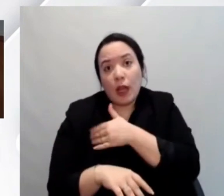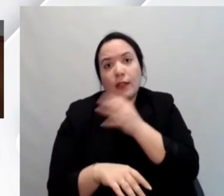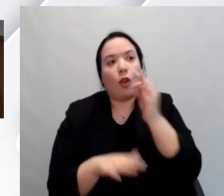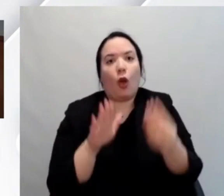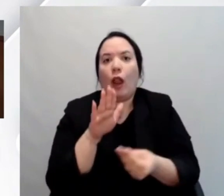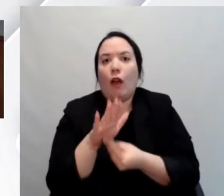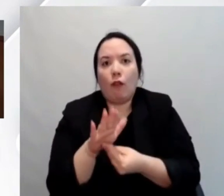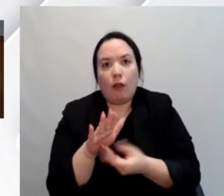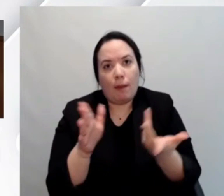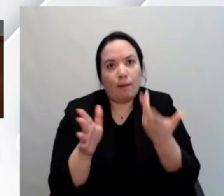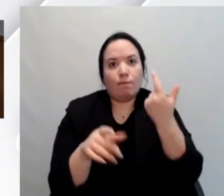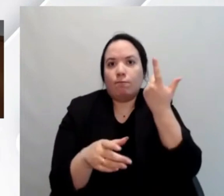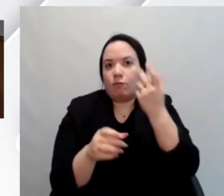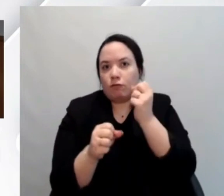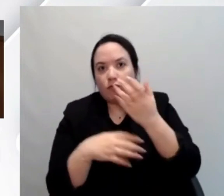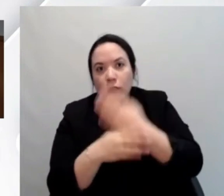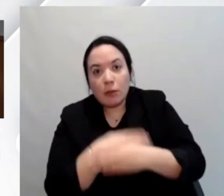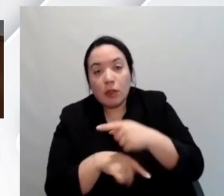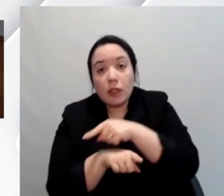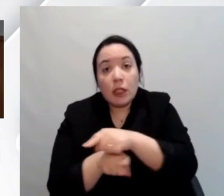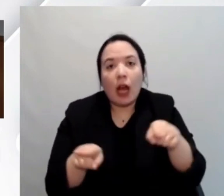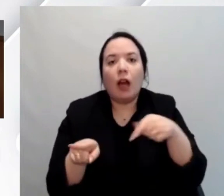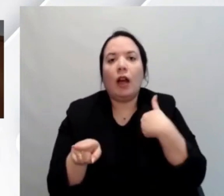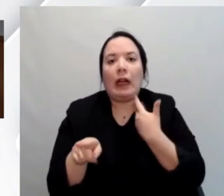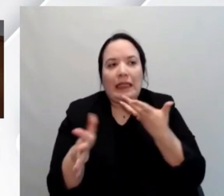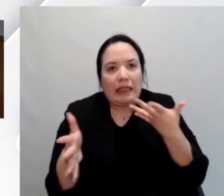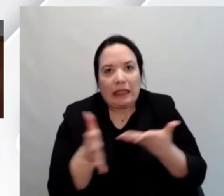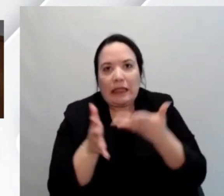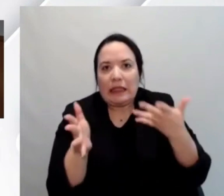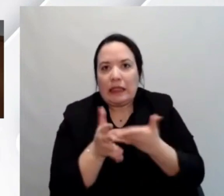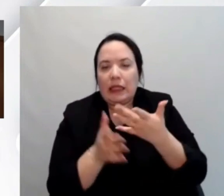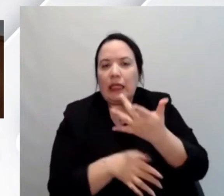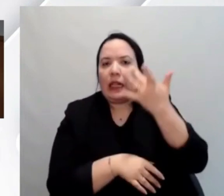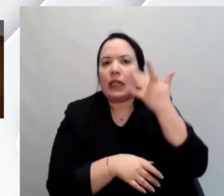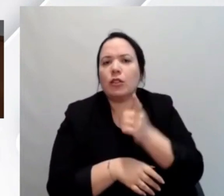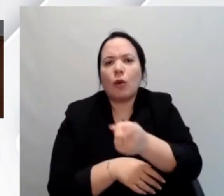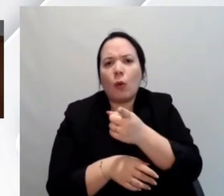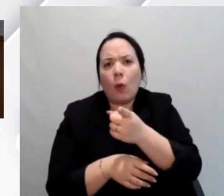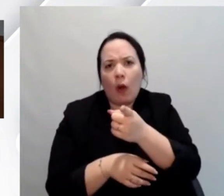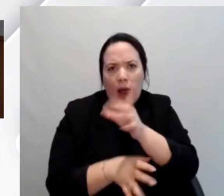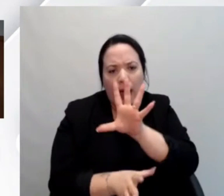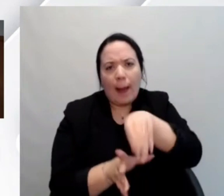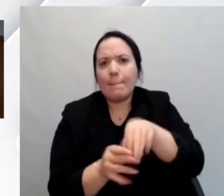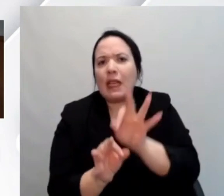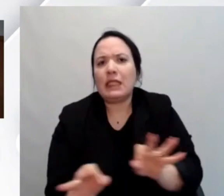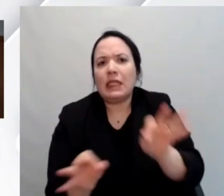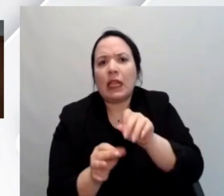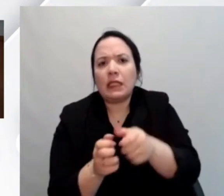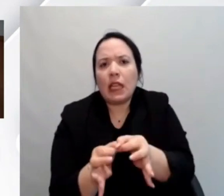hanno avuto molte più difficoltà e hanno rischiato l'isolamento più di molti altri.